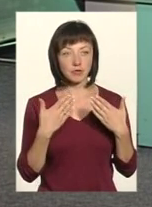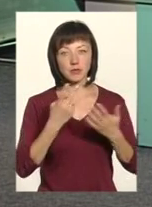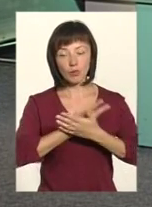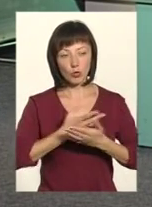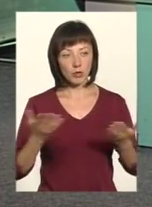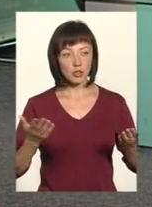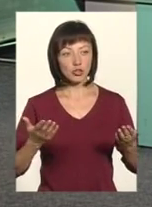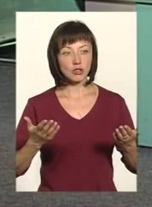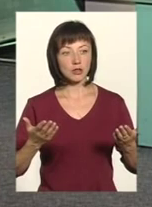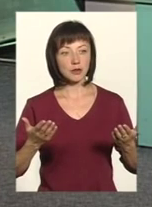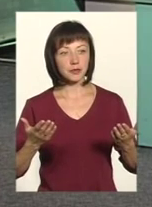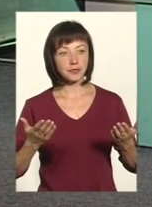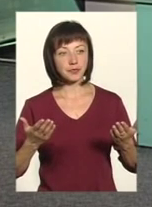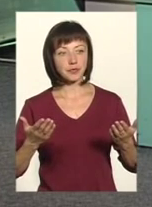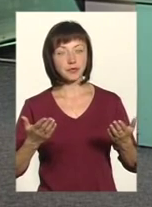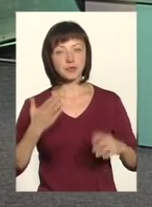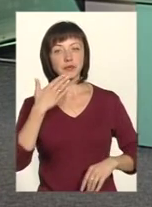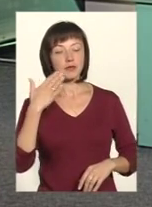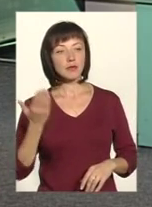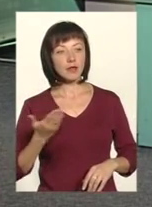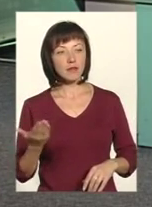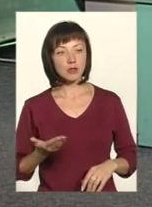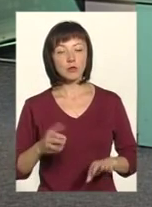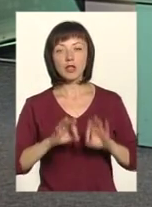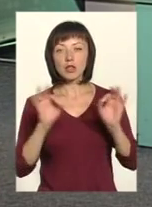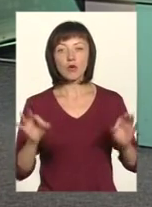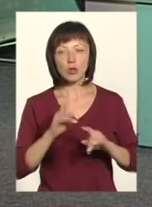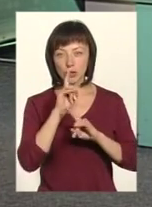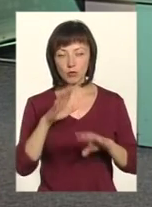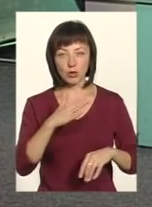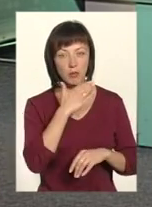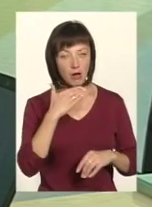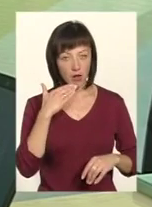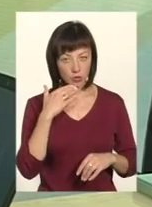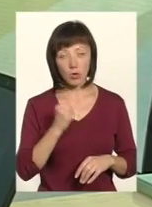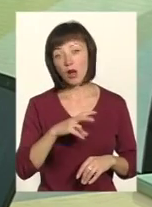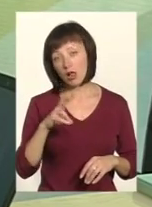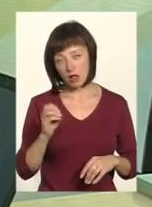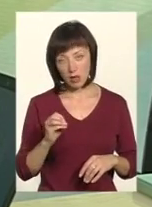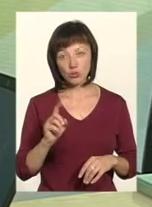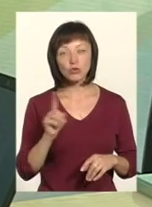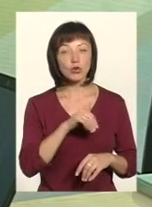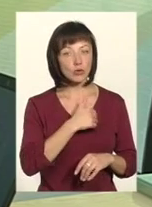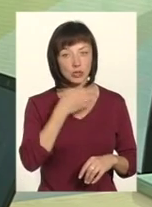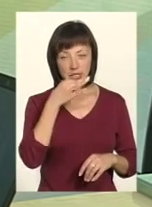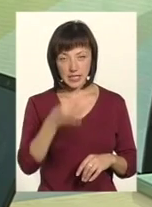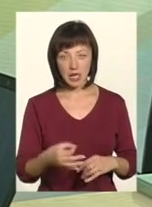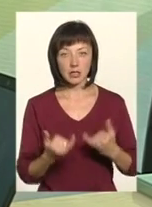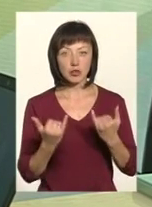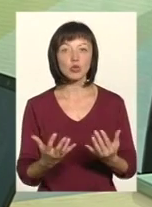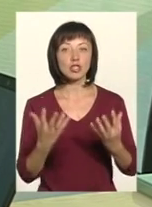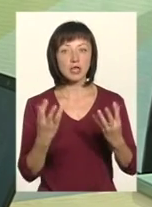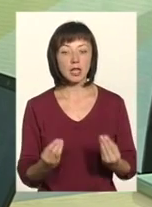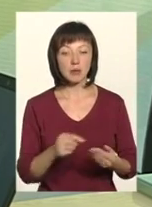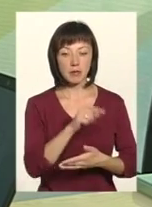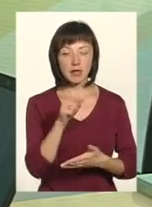публічних, зокрема, виступів ніколи не буде забагато. Але, що я хочу сказати? На сьогоднішній день питання